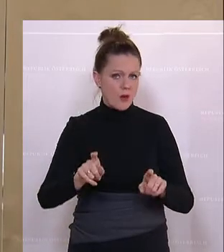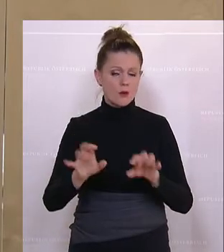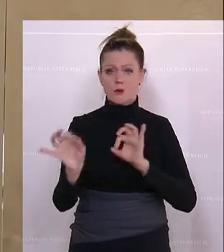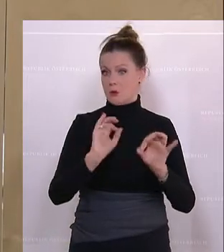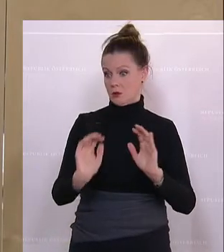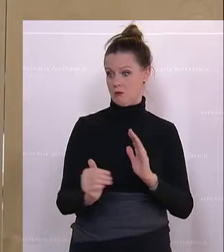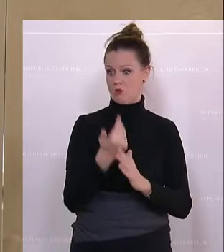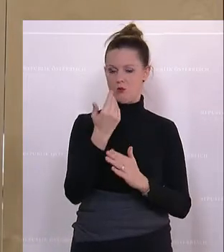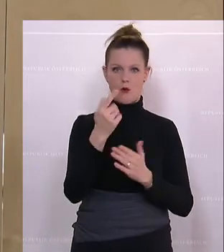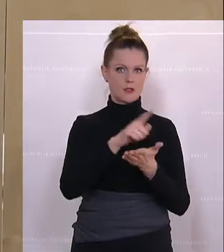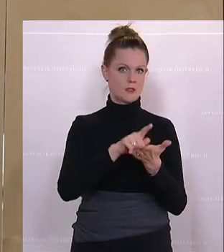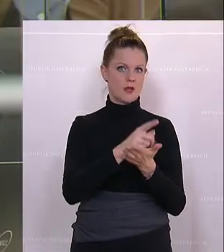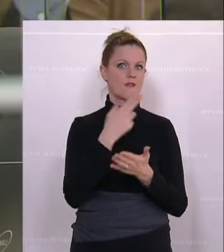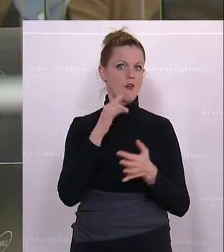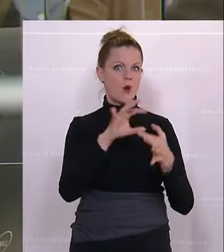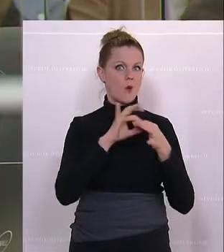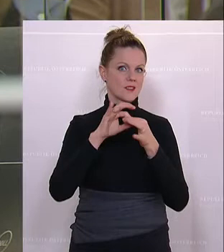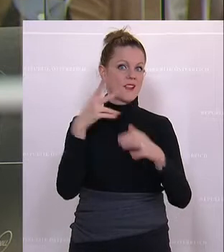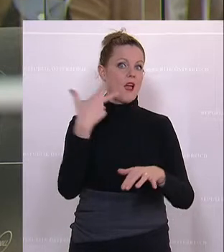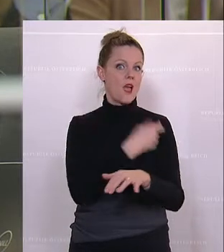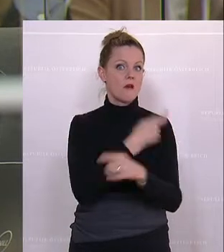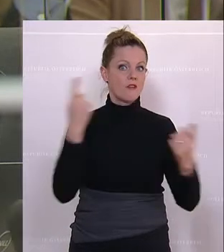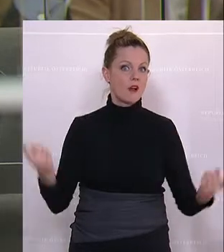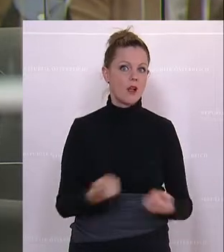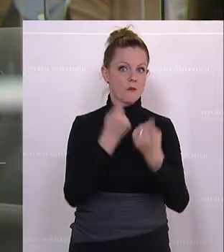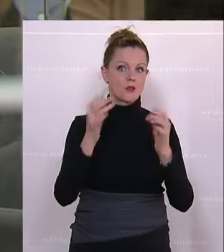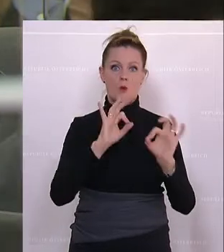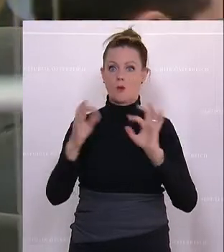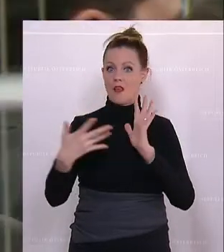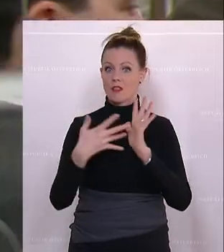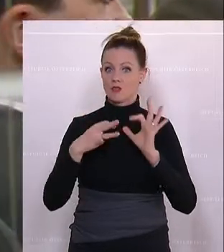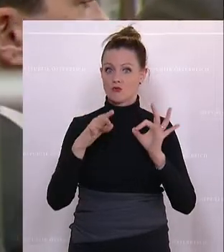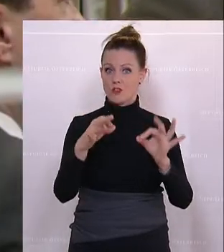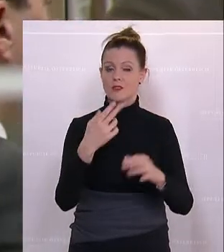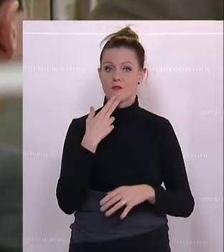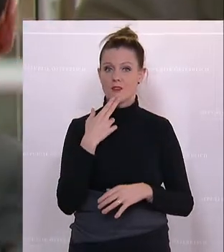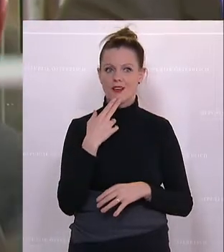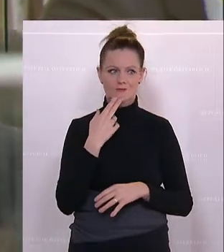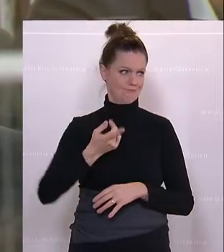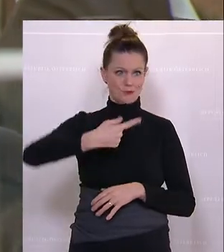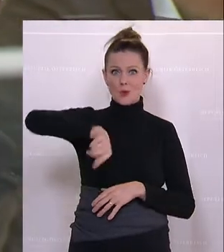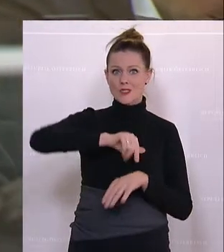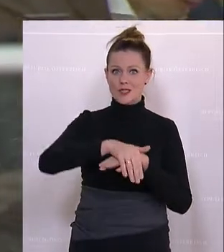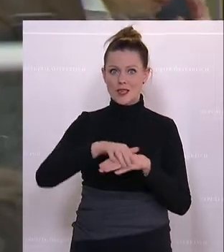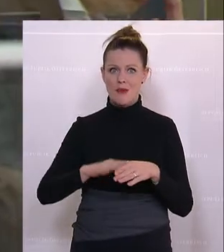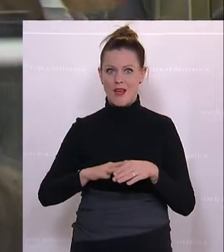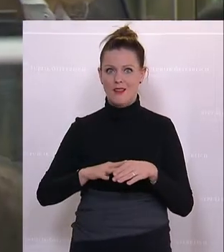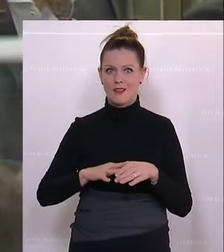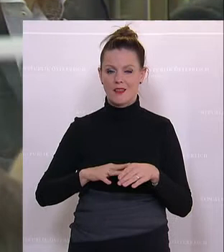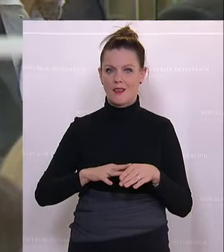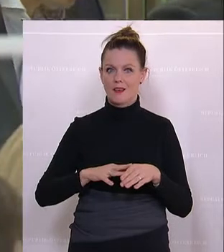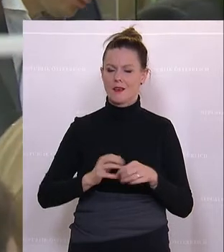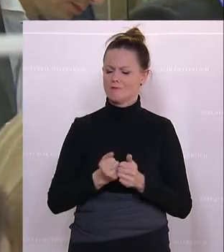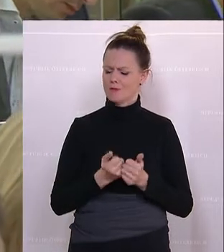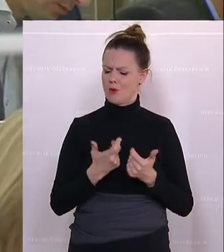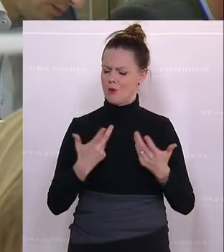neuesten Zeit, wer organisiert Impfkampagnen oder Teststraßen? Es sind unsere Gemeinden mit ganz, ganz vielen